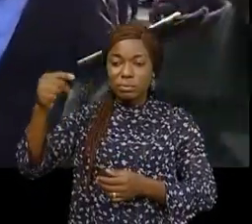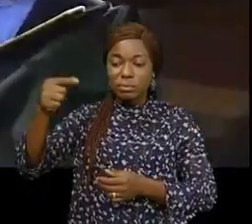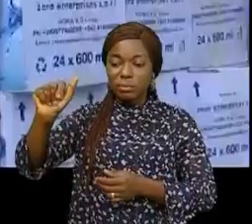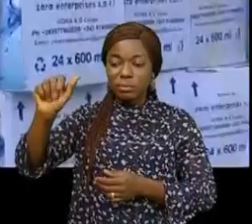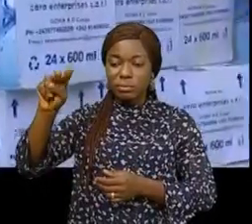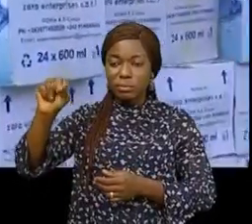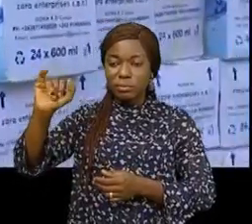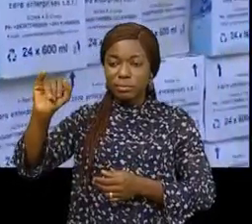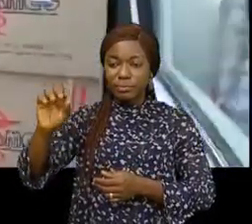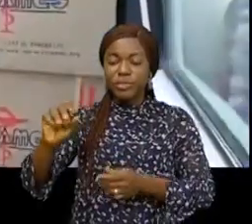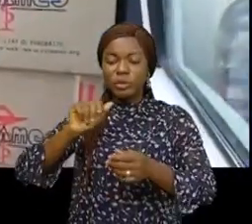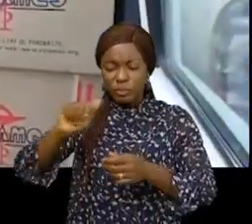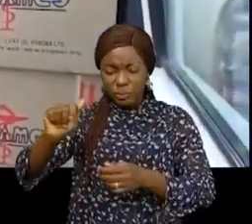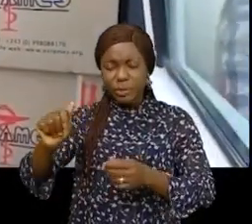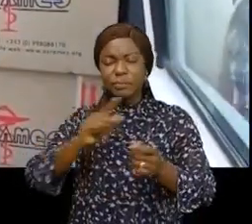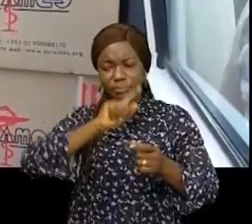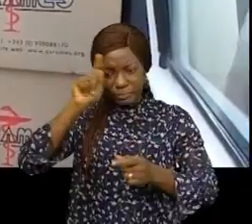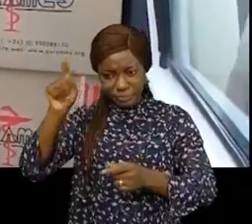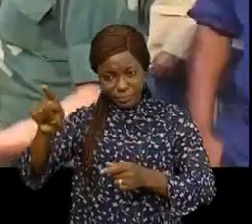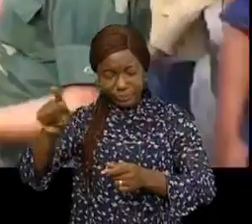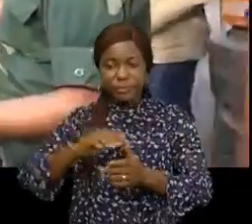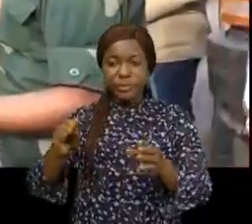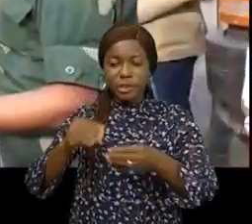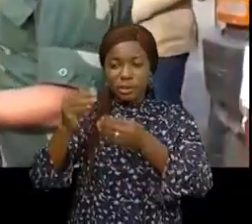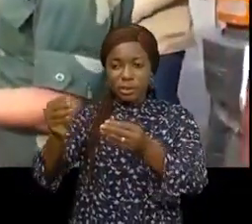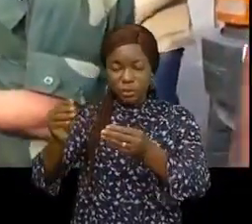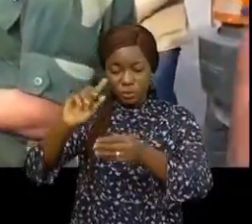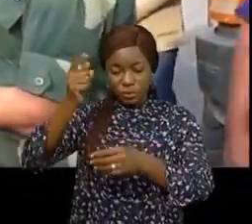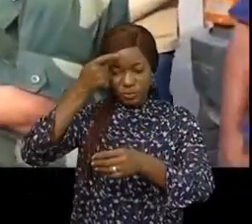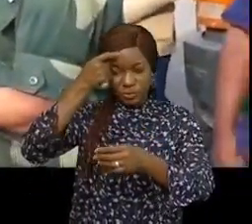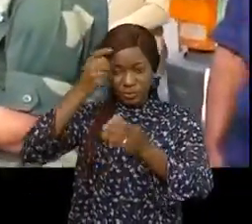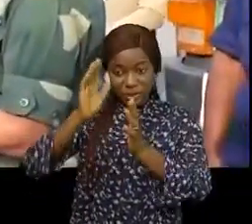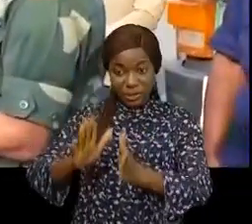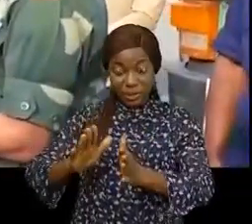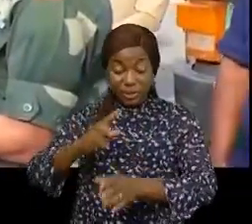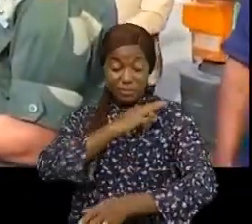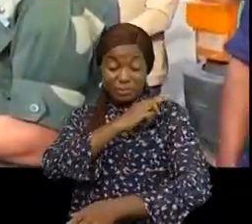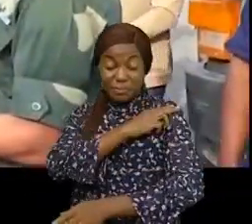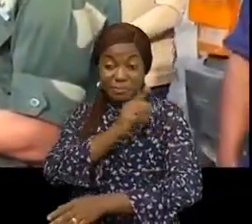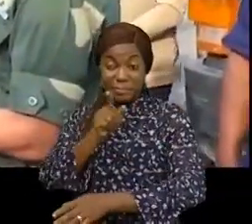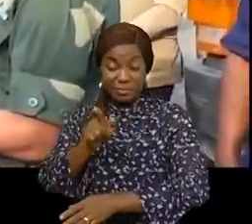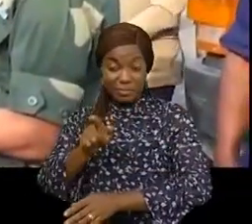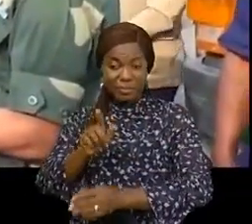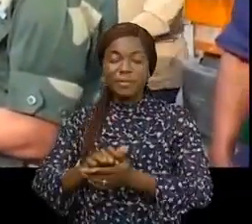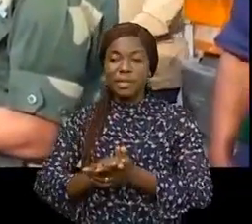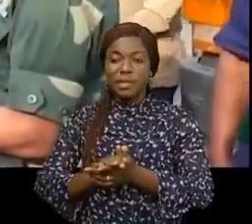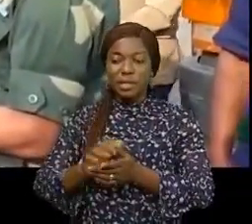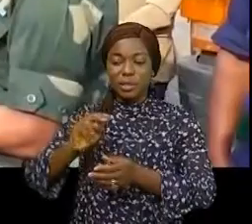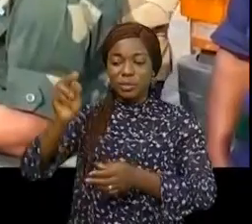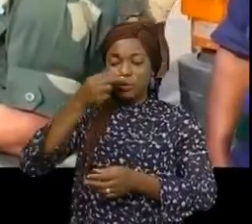république constituée de vivre. Ces gestes remis au gouverneur militaire de la province du Nord-Kivu, le lieutenant-général Constantinima